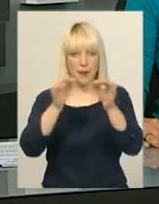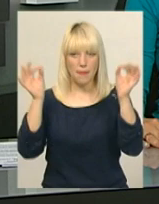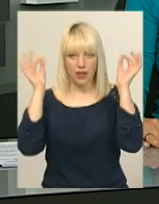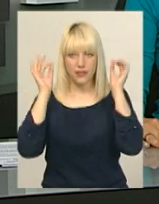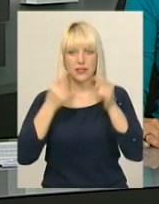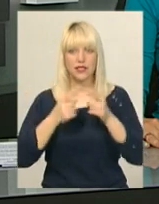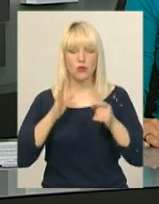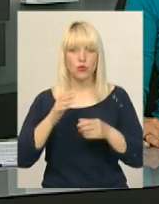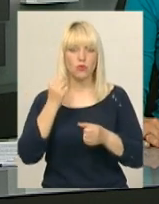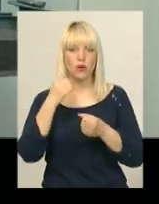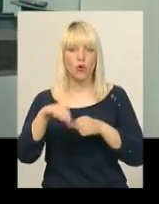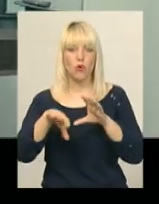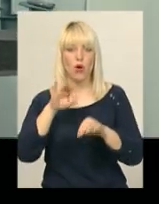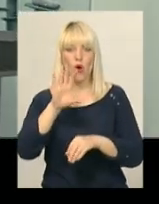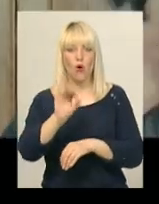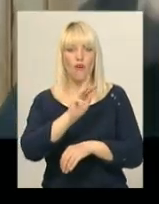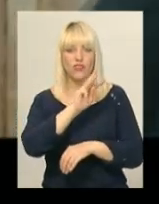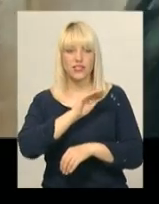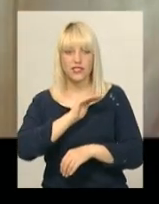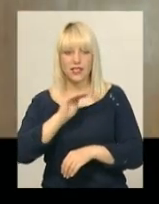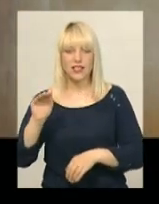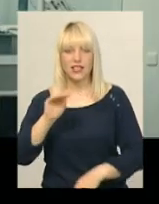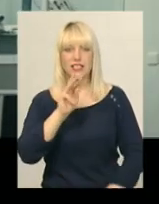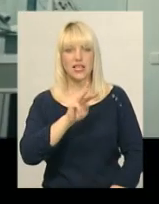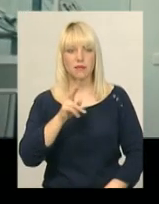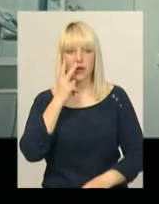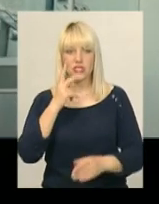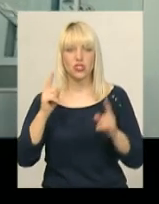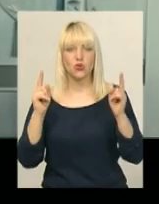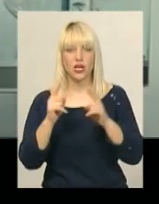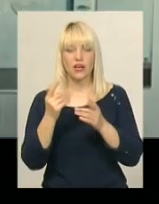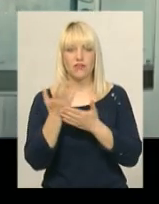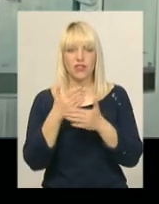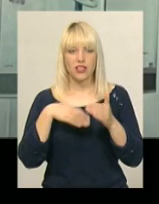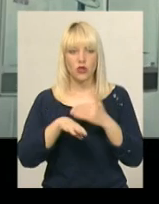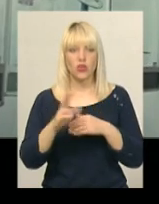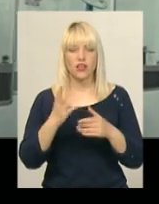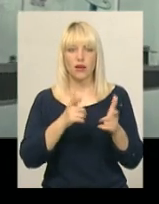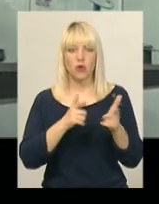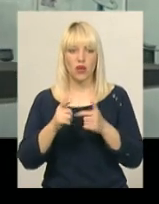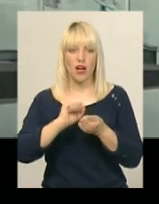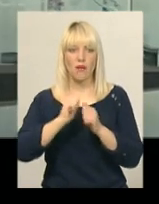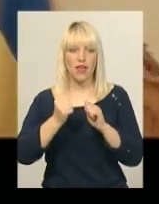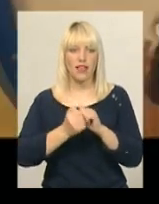офіційному сайті конкурсу. Зараз ви зможете побачити уривок відео, яке підготували кам'янецькі музейники.